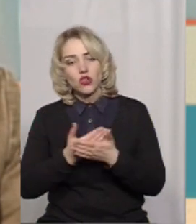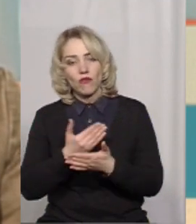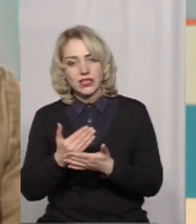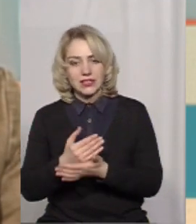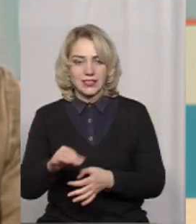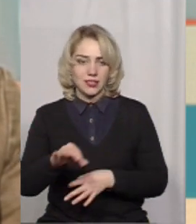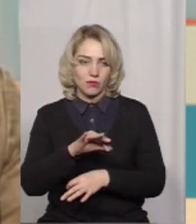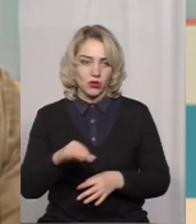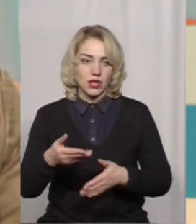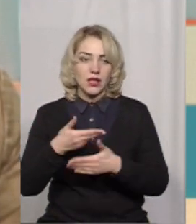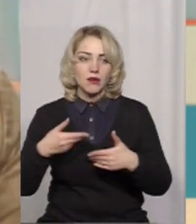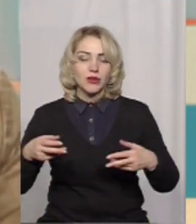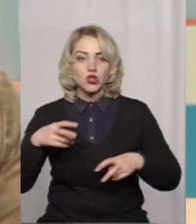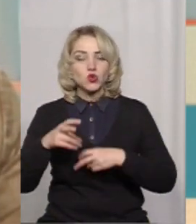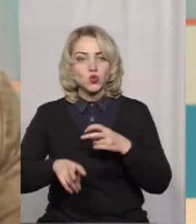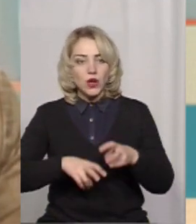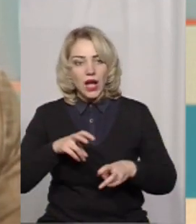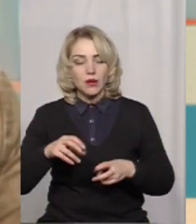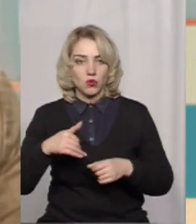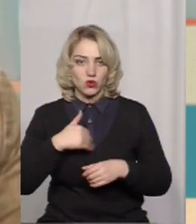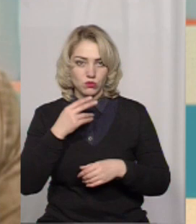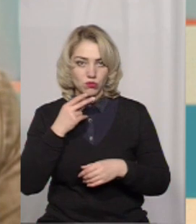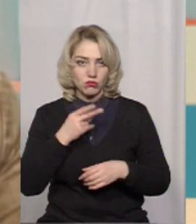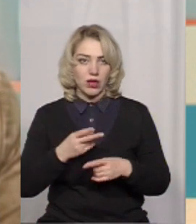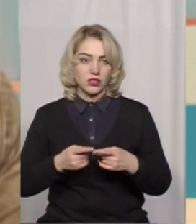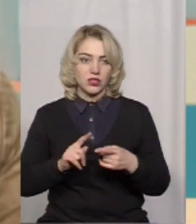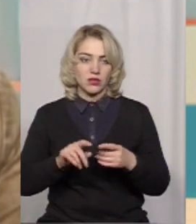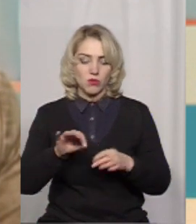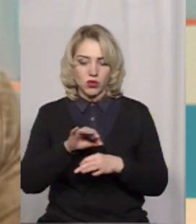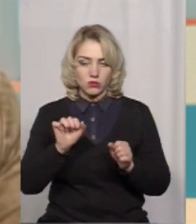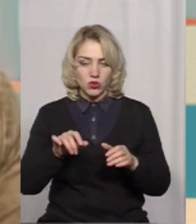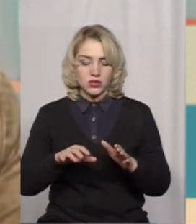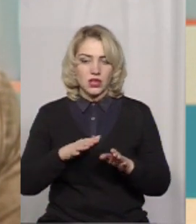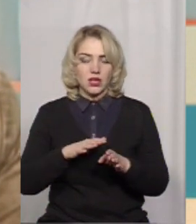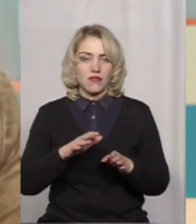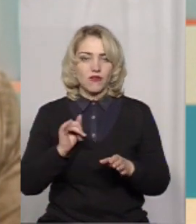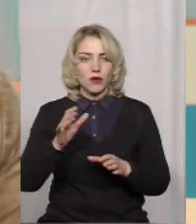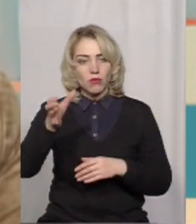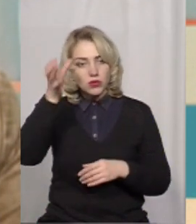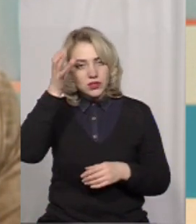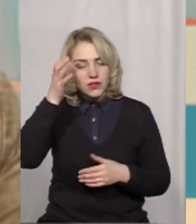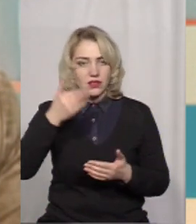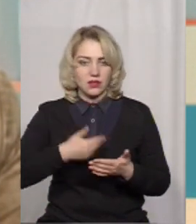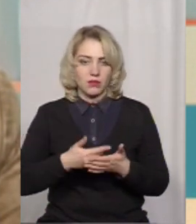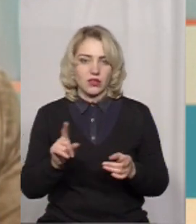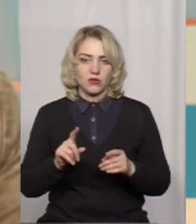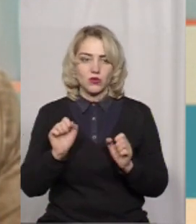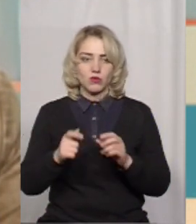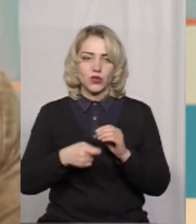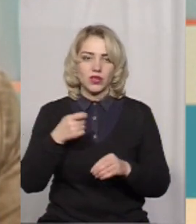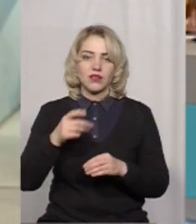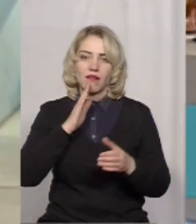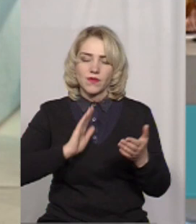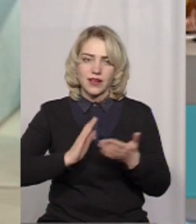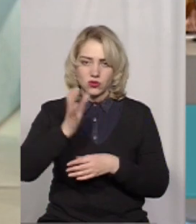шукаємо, ми хочемо їх бачити. Це можуть бути і проєкти по інклюзивній освіті, наприклад, які будуть підпадати під якісну